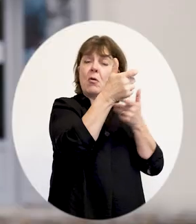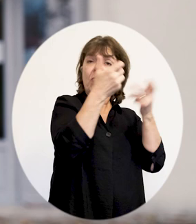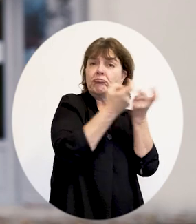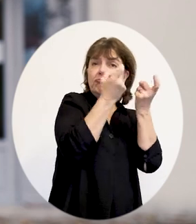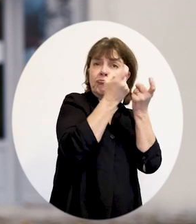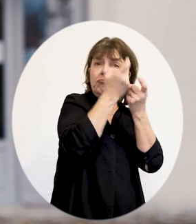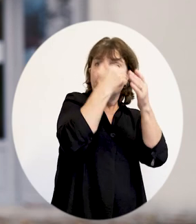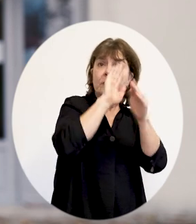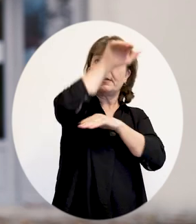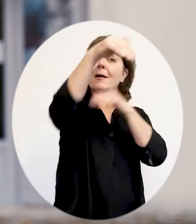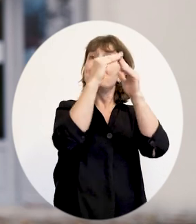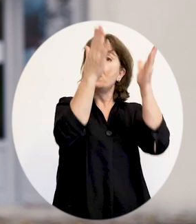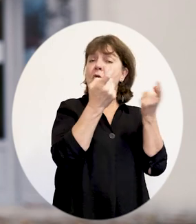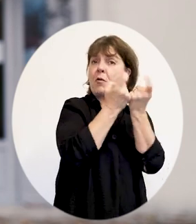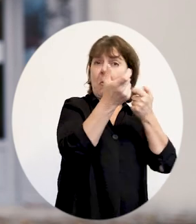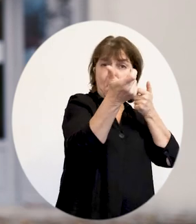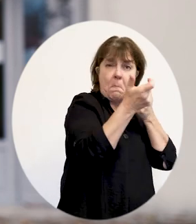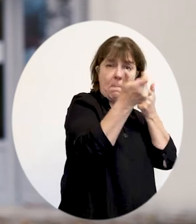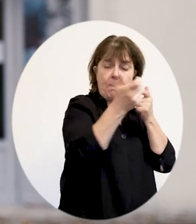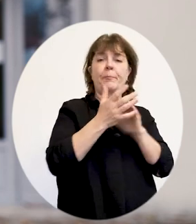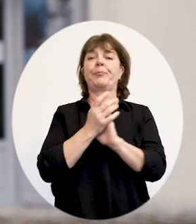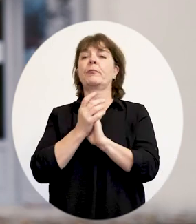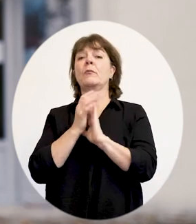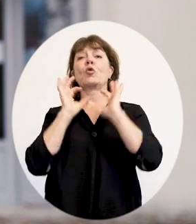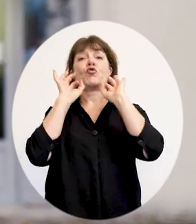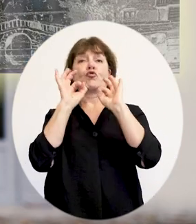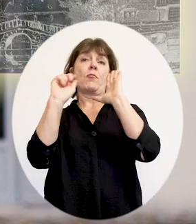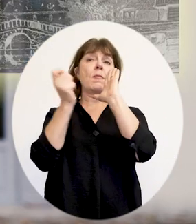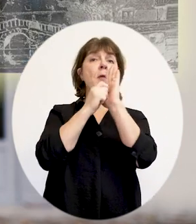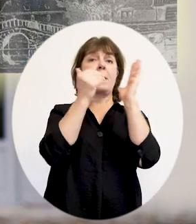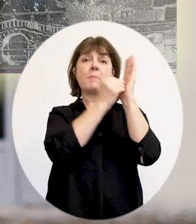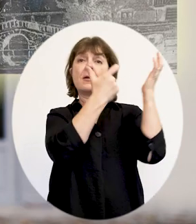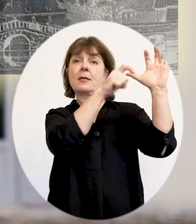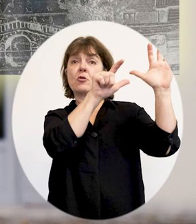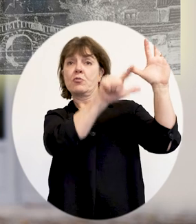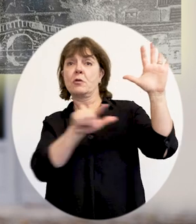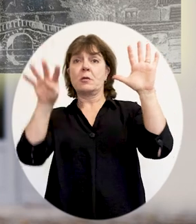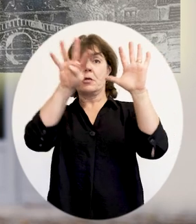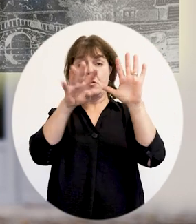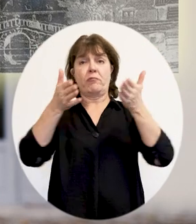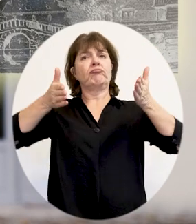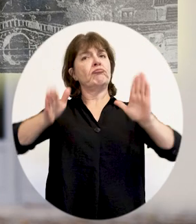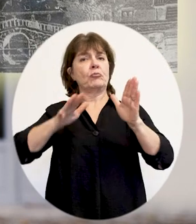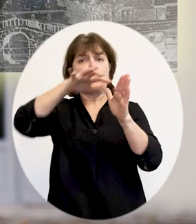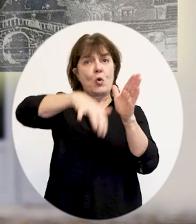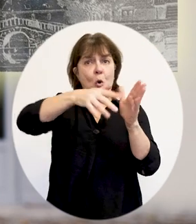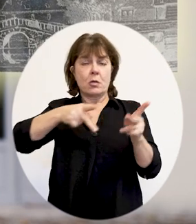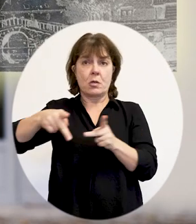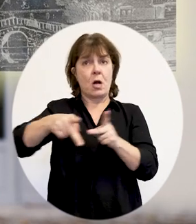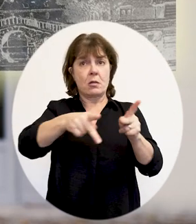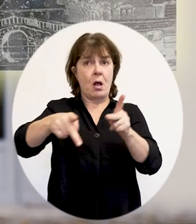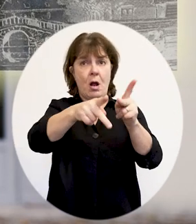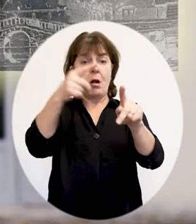'entraînaient à l'arrière de la bâtisse. Dès 1779, on décide de creuser le canal du centre